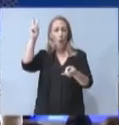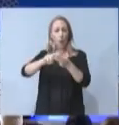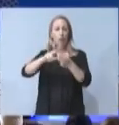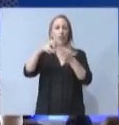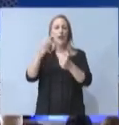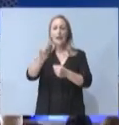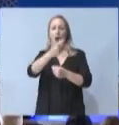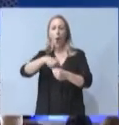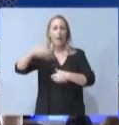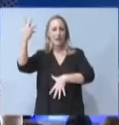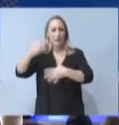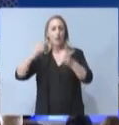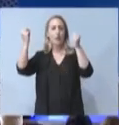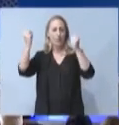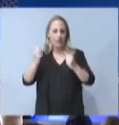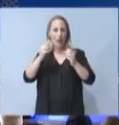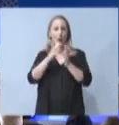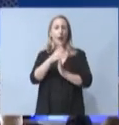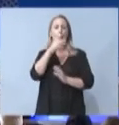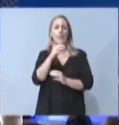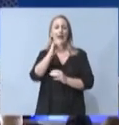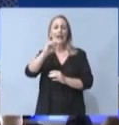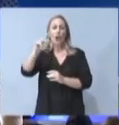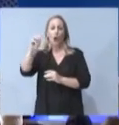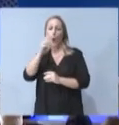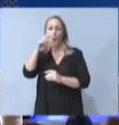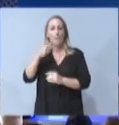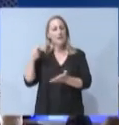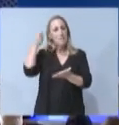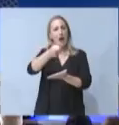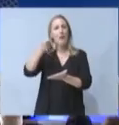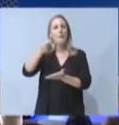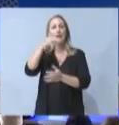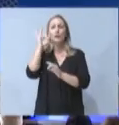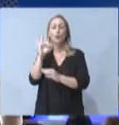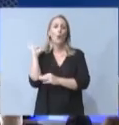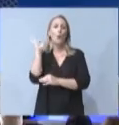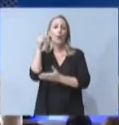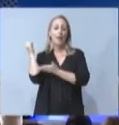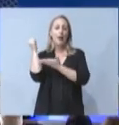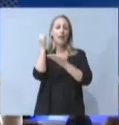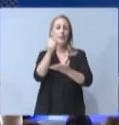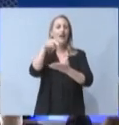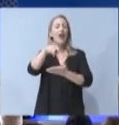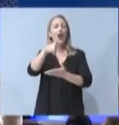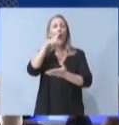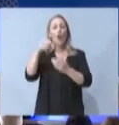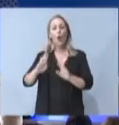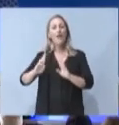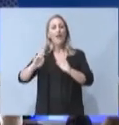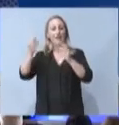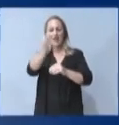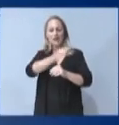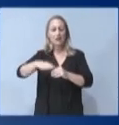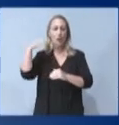επιβαρύνσεις όνων των δημολογίων, τα γνωστά οίκο, τα οποία πληρώνουμε για να επιδοτούμε ουσιαστικά την ακριβή παραγωγή ενέργειας στα νησιά